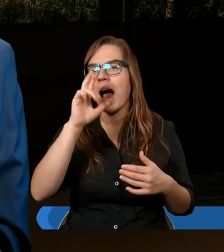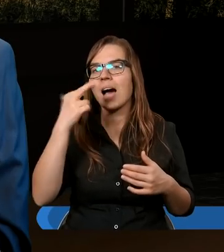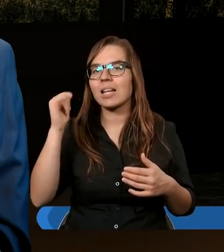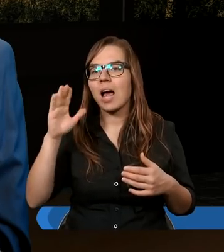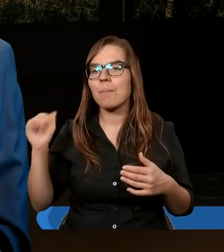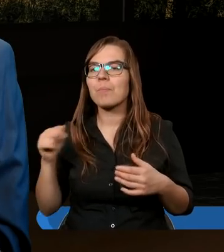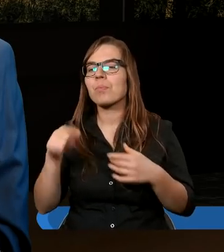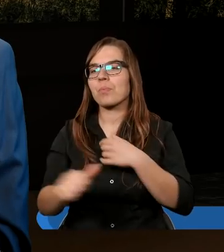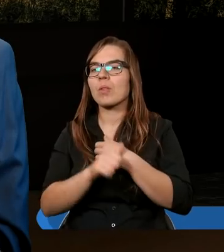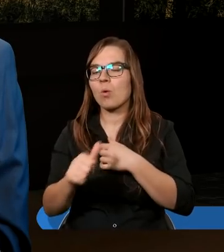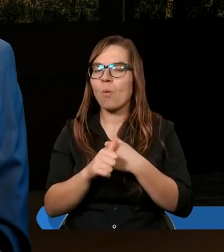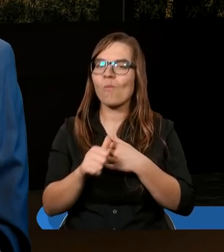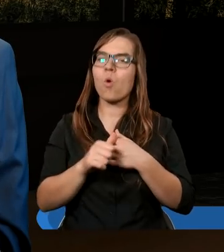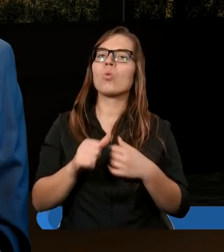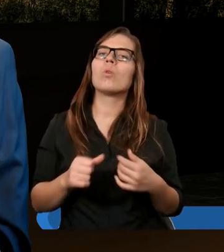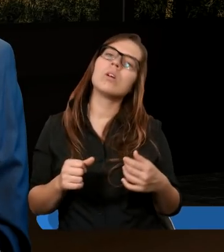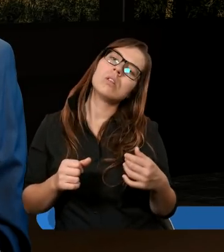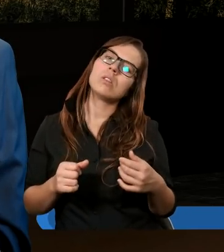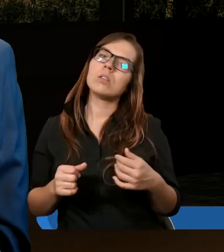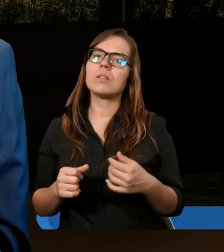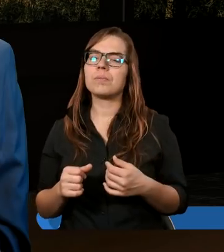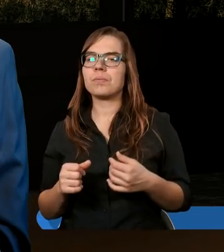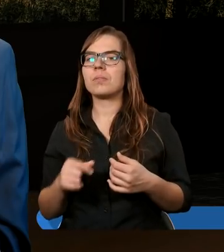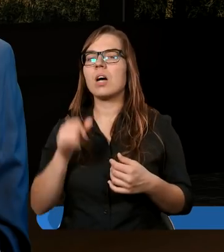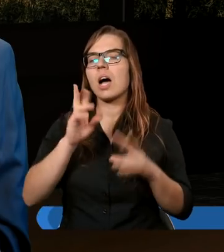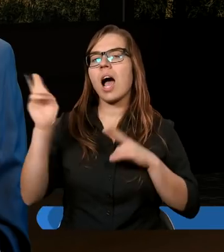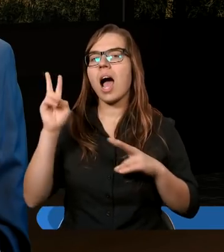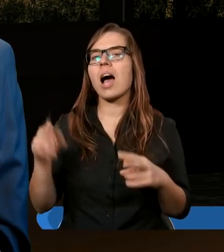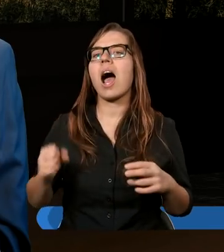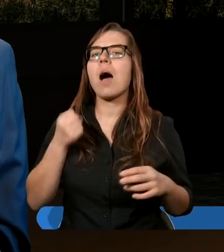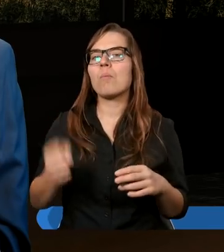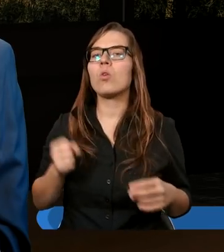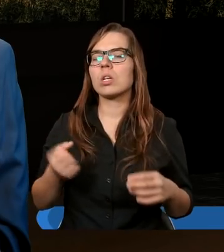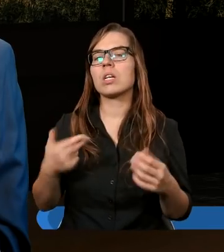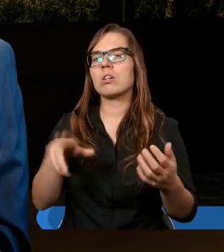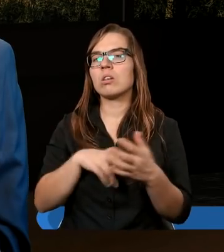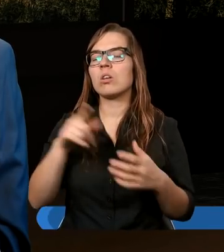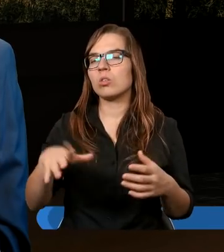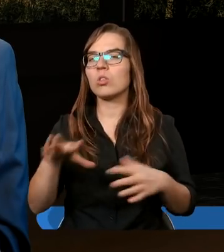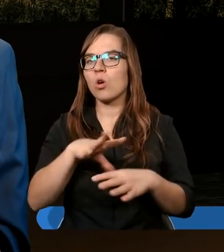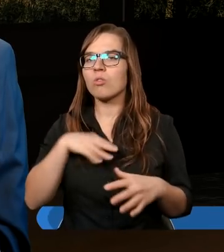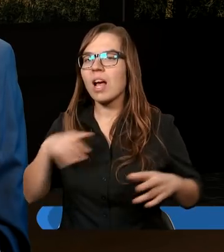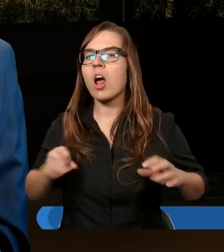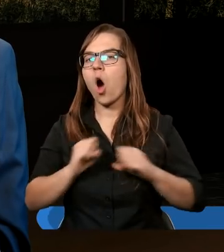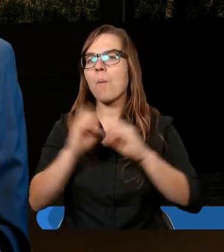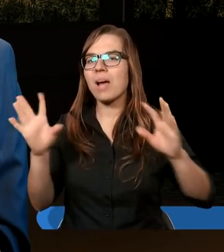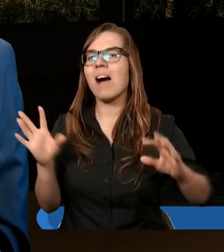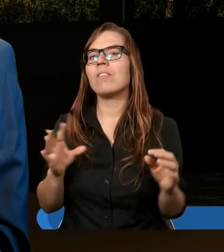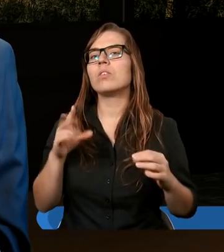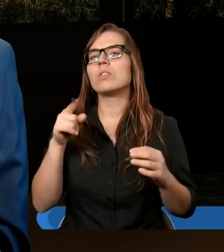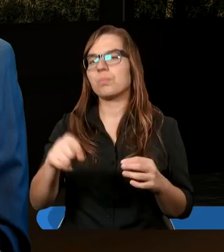z tego powodu reakcja apostoła, któremu Duch Święty objawił,